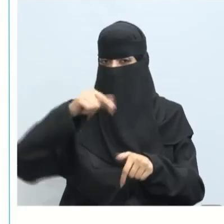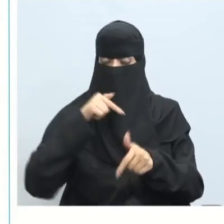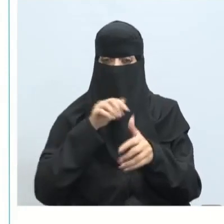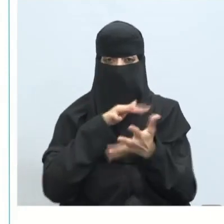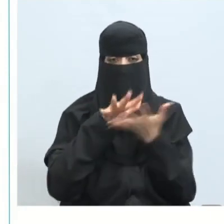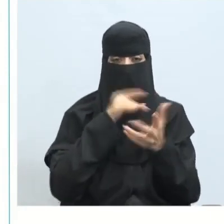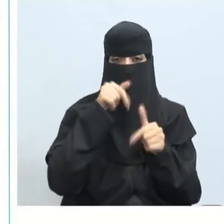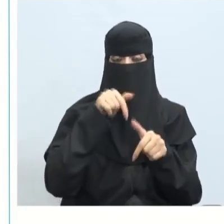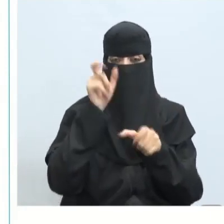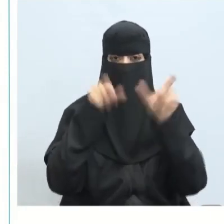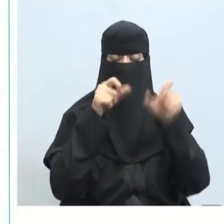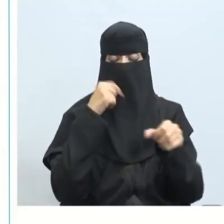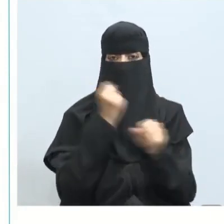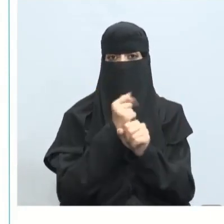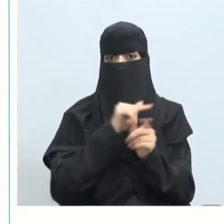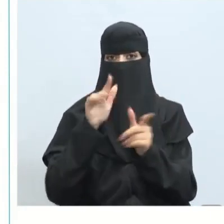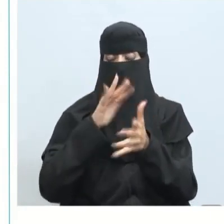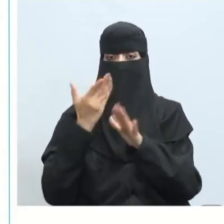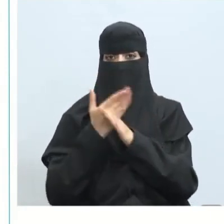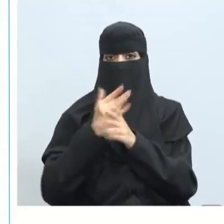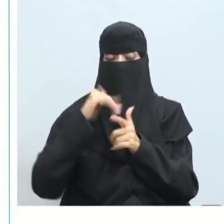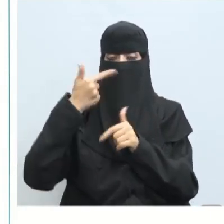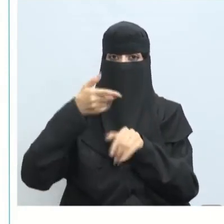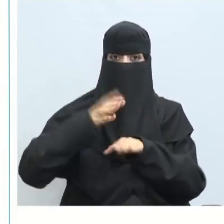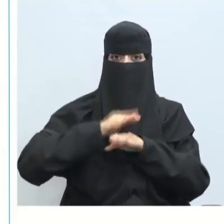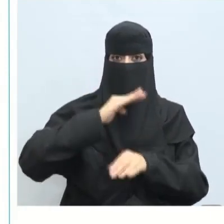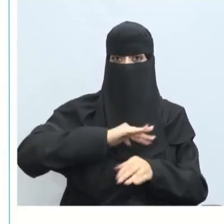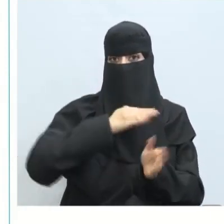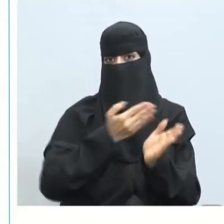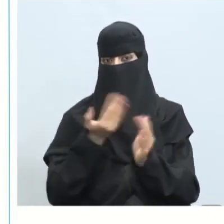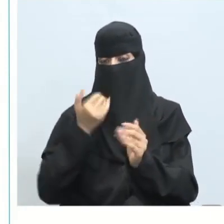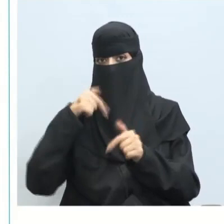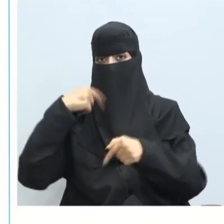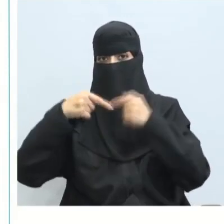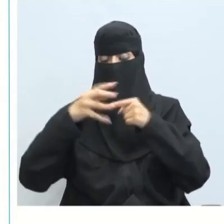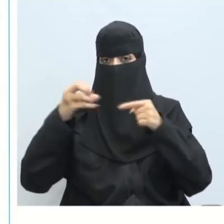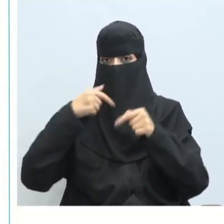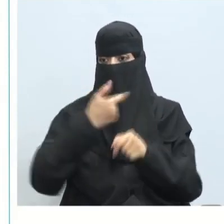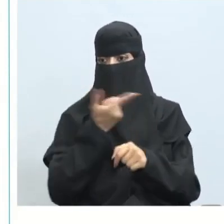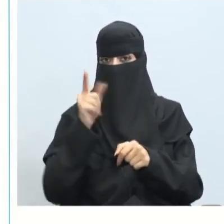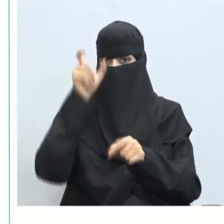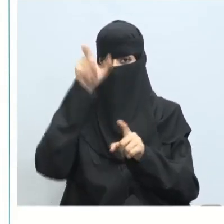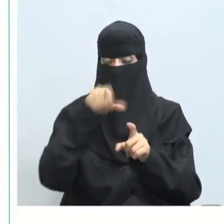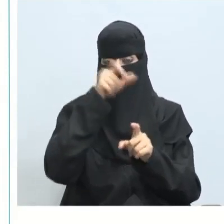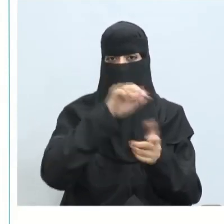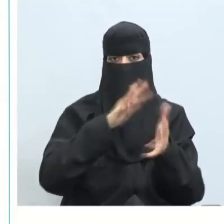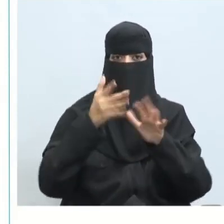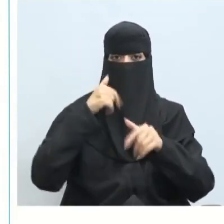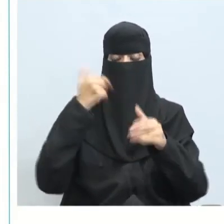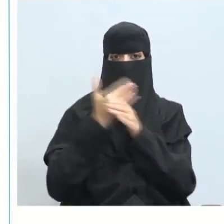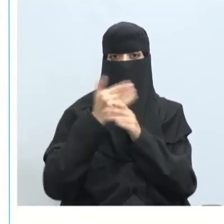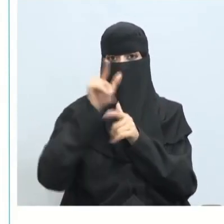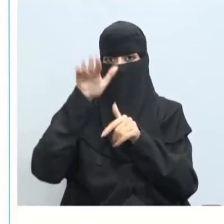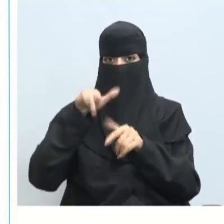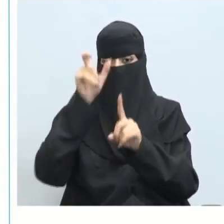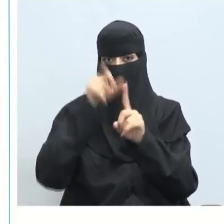في العمل وبالتالي قد تسبب على الضغط يعود بشكل سلبي على جميع الموظفين وقد يكون متسبب به